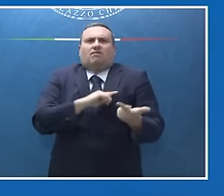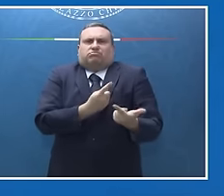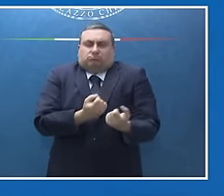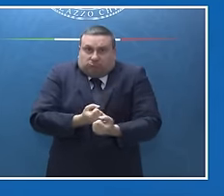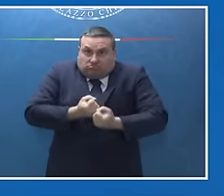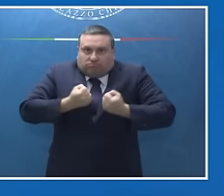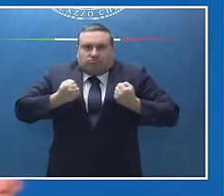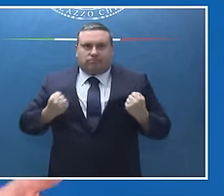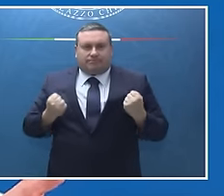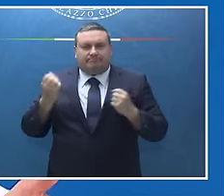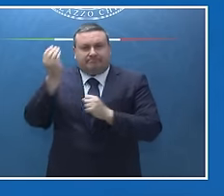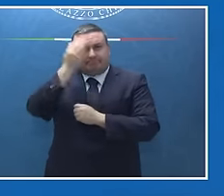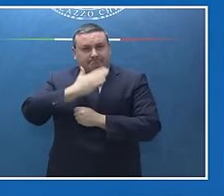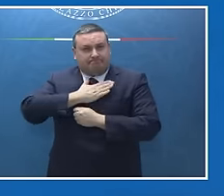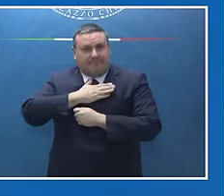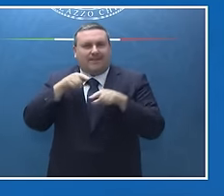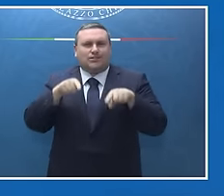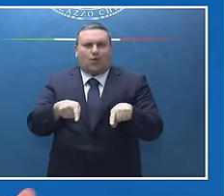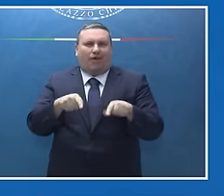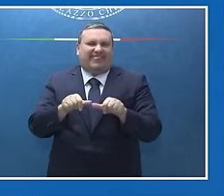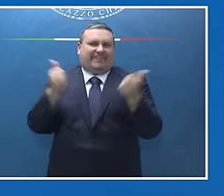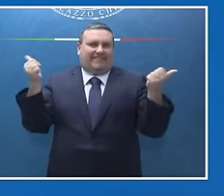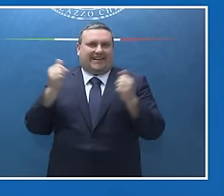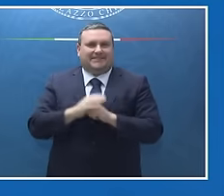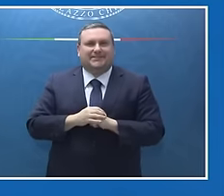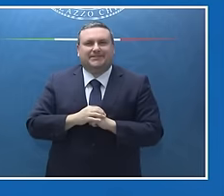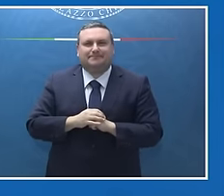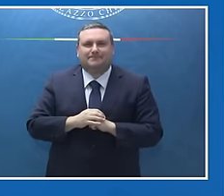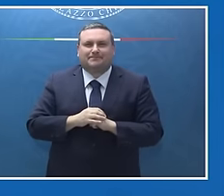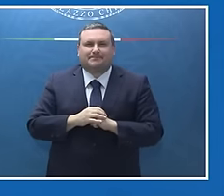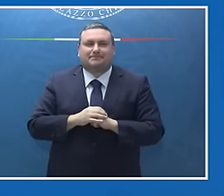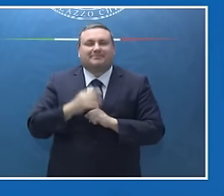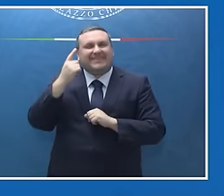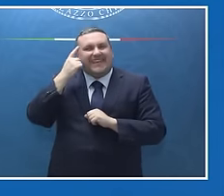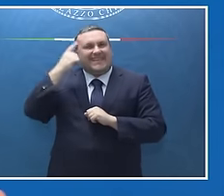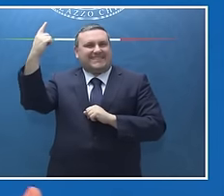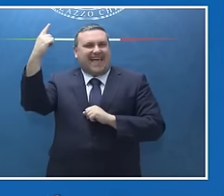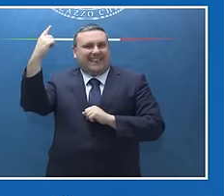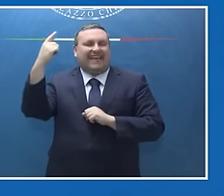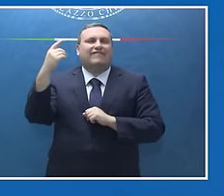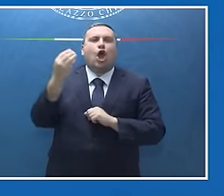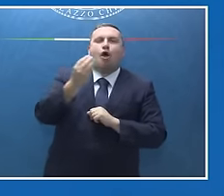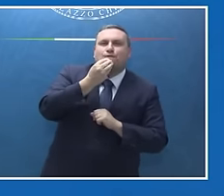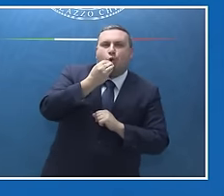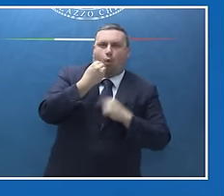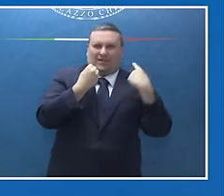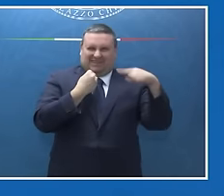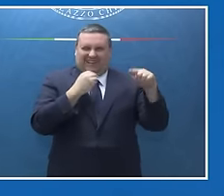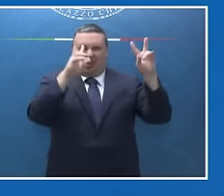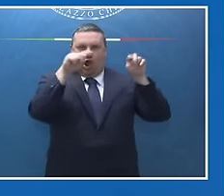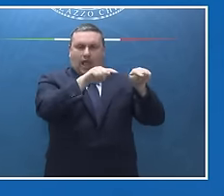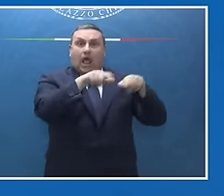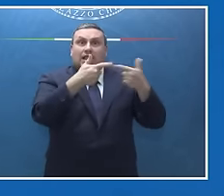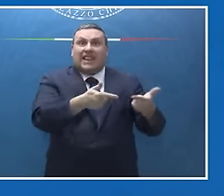differenza. quindi cito velocemente la Puglia Food Security Initiative che ha l'obiettivo di rafforzare la produzione